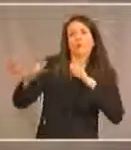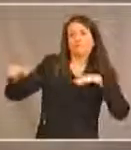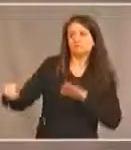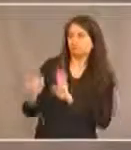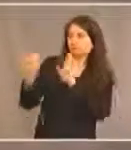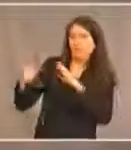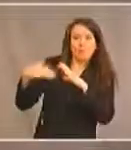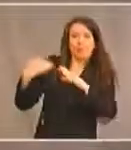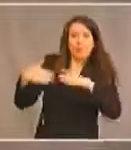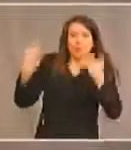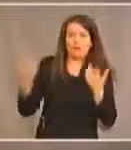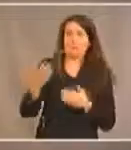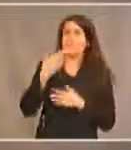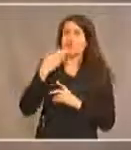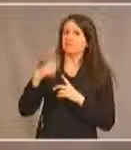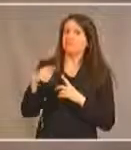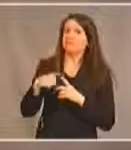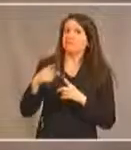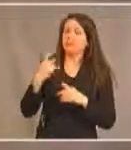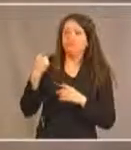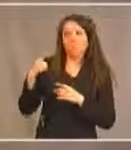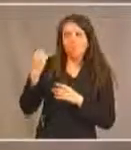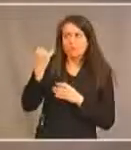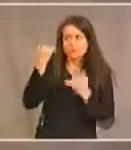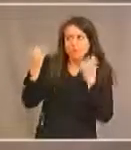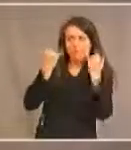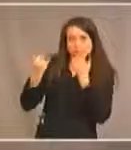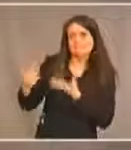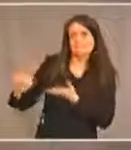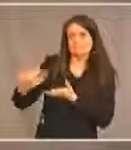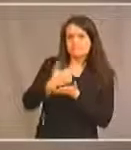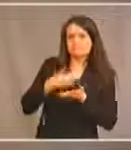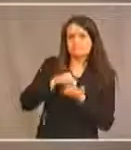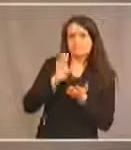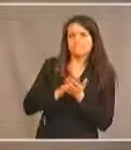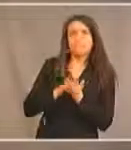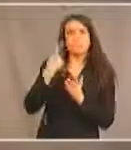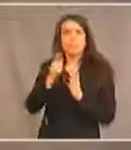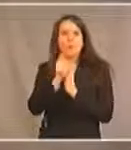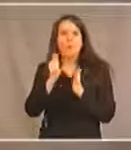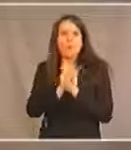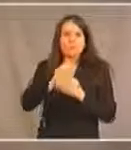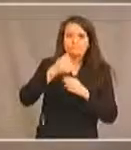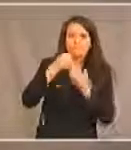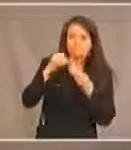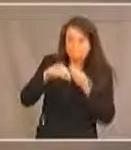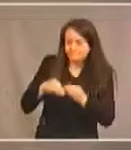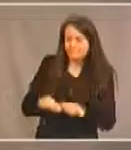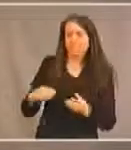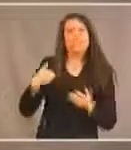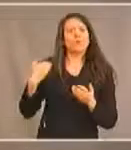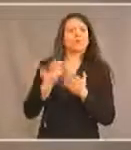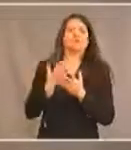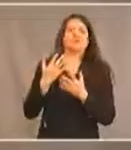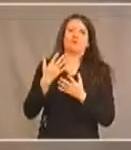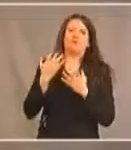C'est une bonne façon de travailler sur cette loi puisque nous voulons entendre les